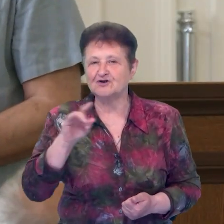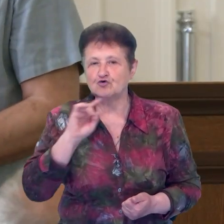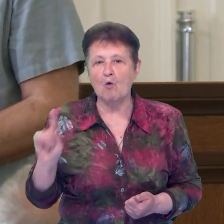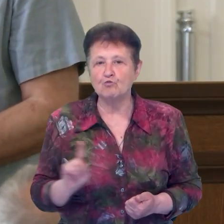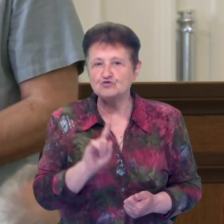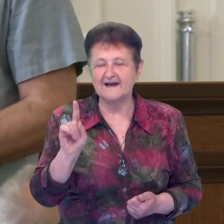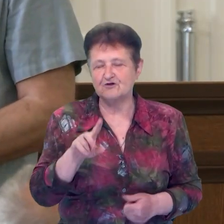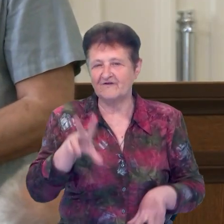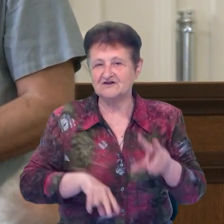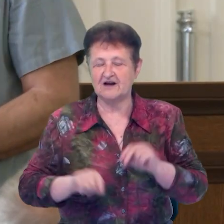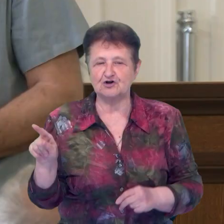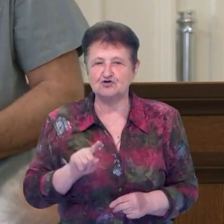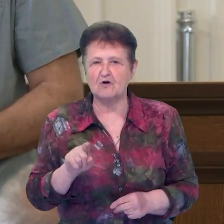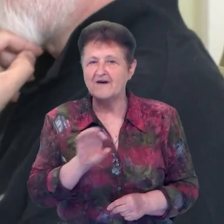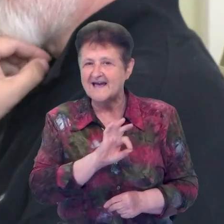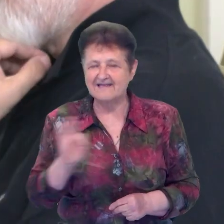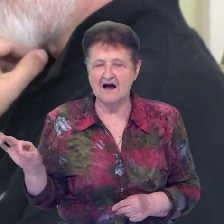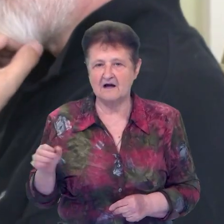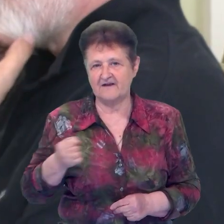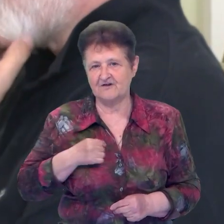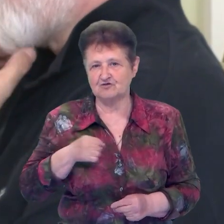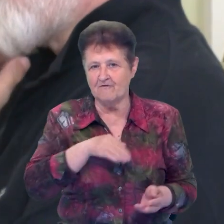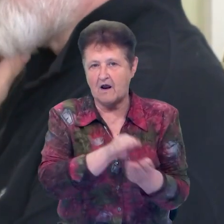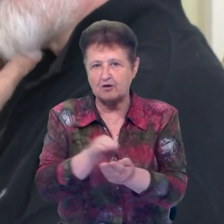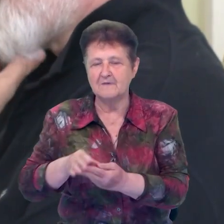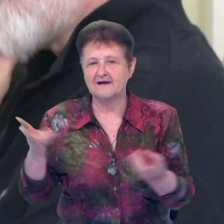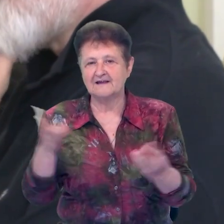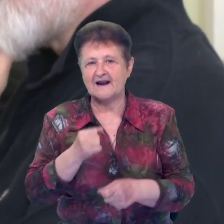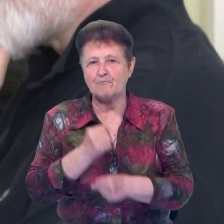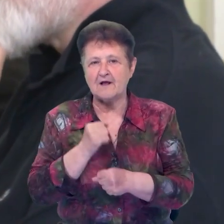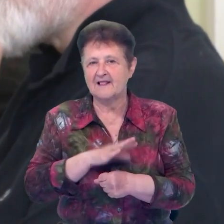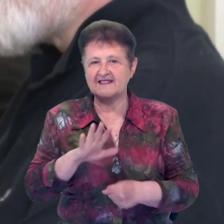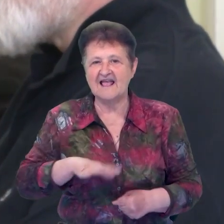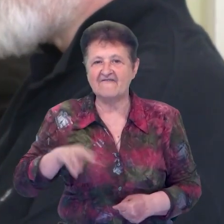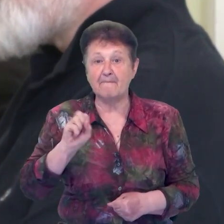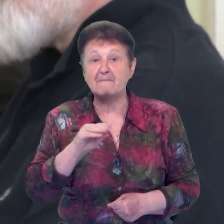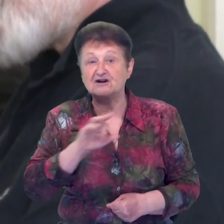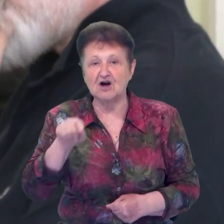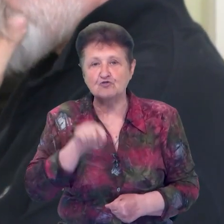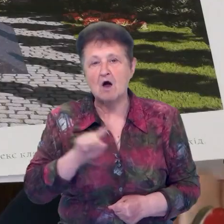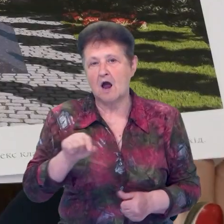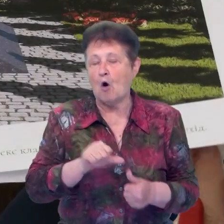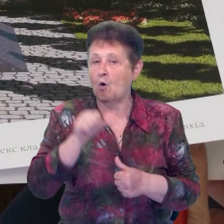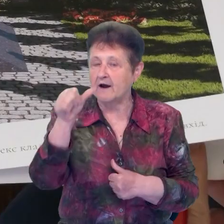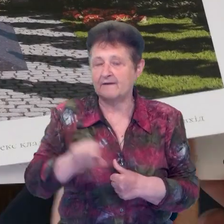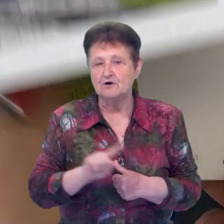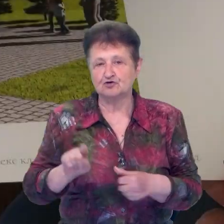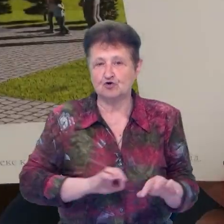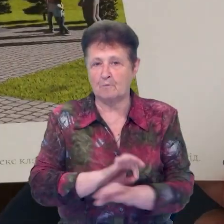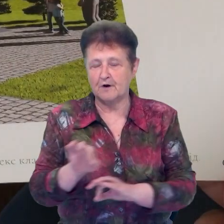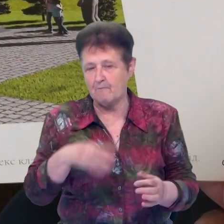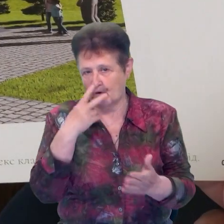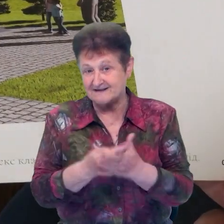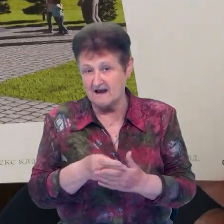Сергій Лаєвський вважає, що в ідеалі військове меморіальне кладовище треба робити не в межах того, що існує, а окремо. Щодо проєктів, які